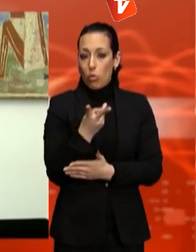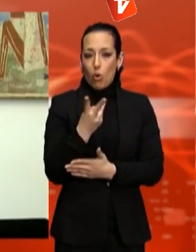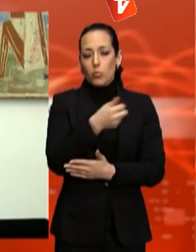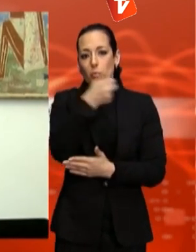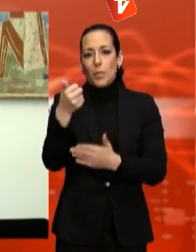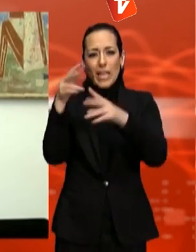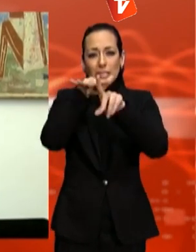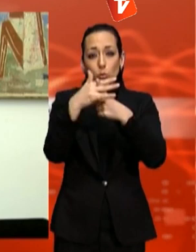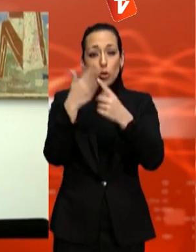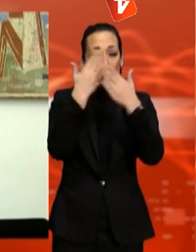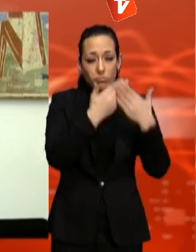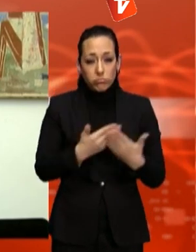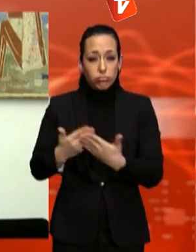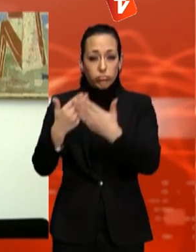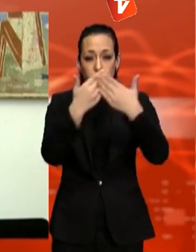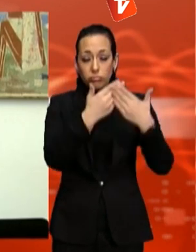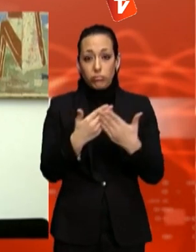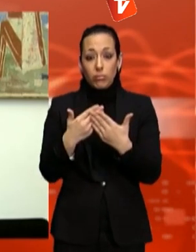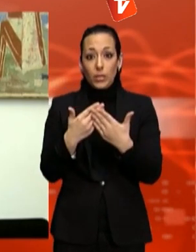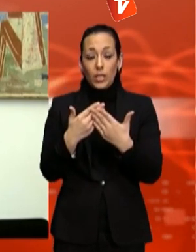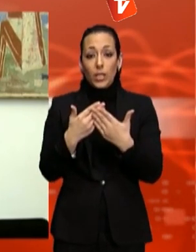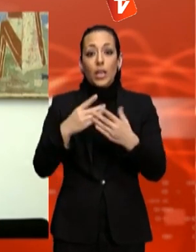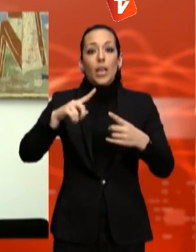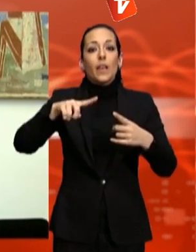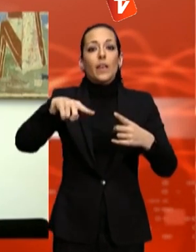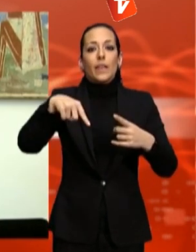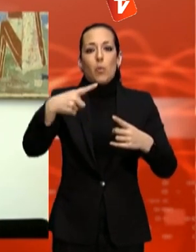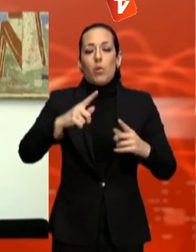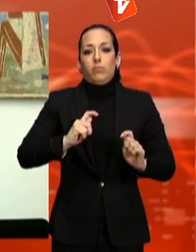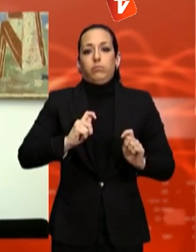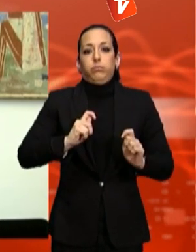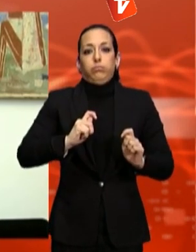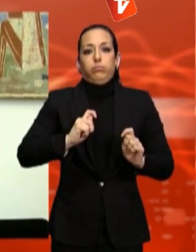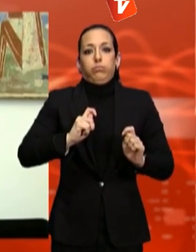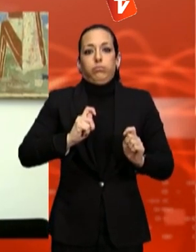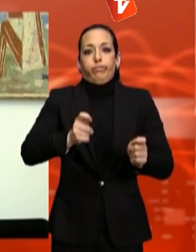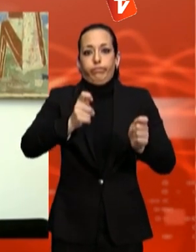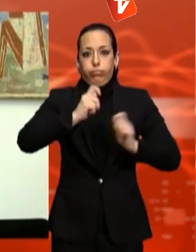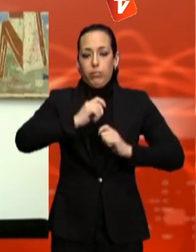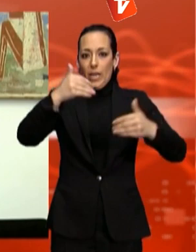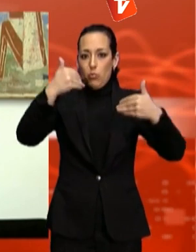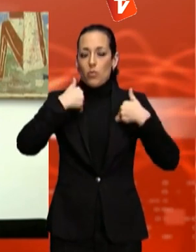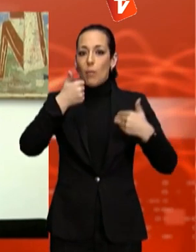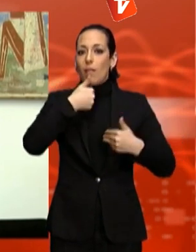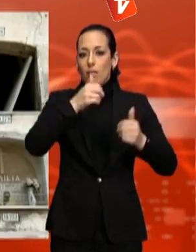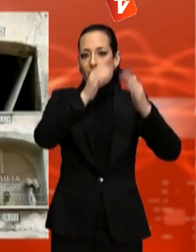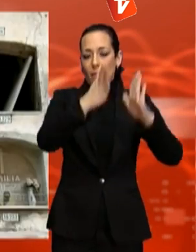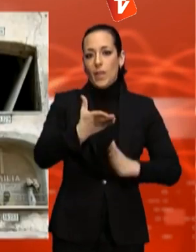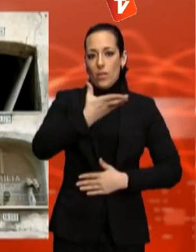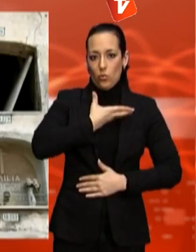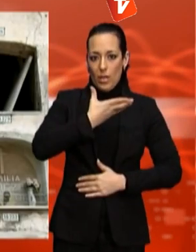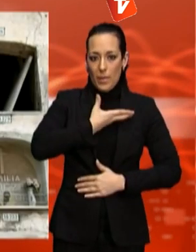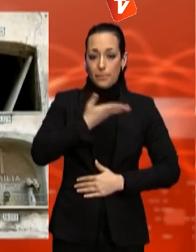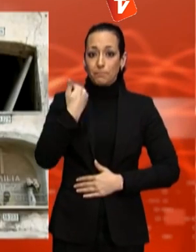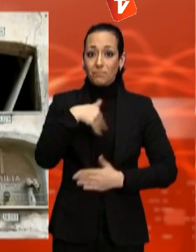finalment es fa càrrec a l'Ajuntament a través de l'empresa d'aquesta despesa. Els